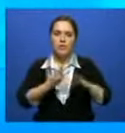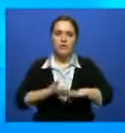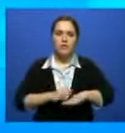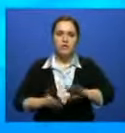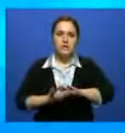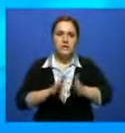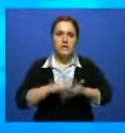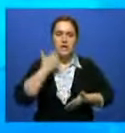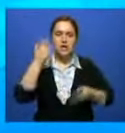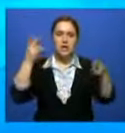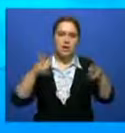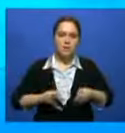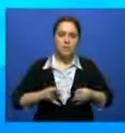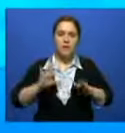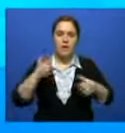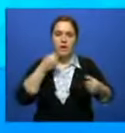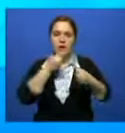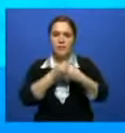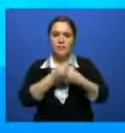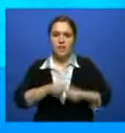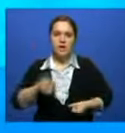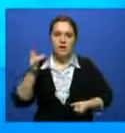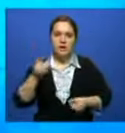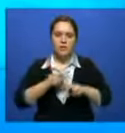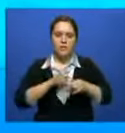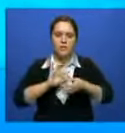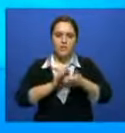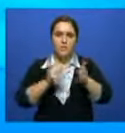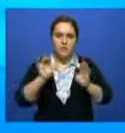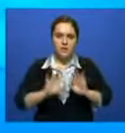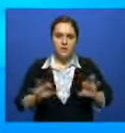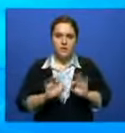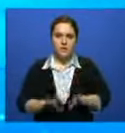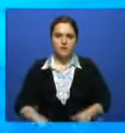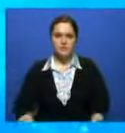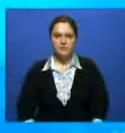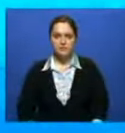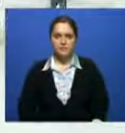ситуации, когда есть пострадавшие в авариях на счету каждая минута, в этом убедилась наша съемочная группа.